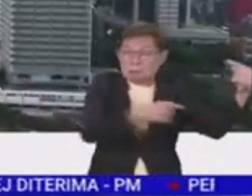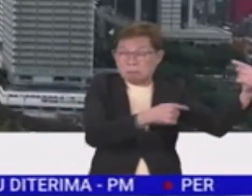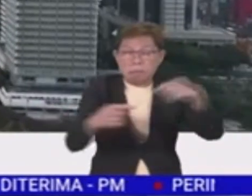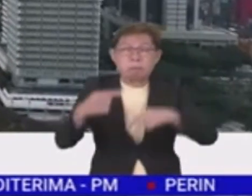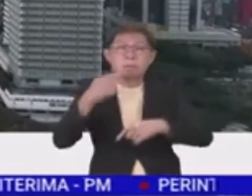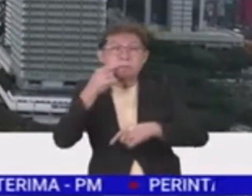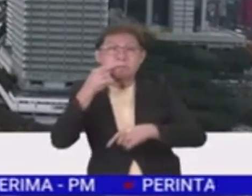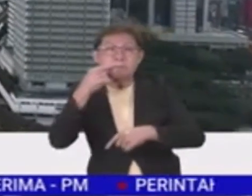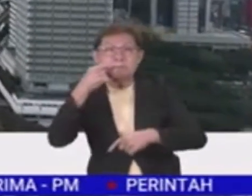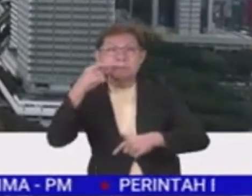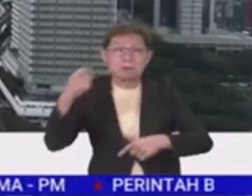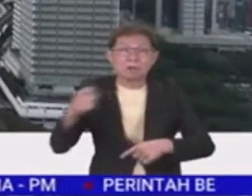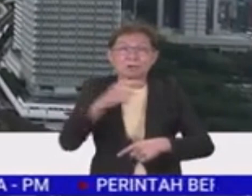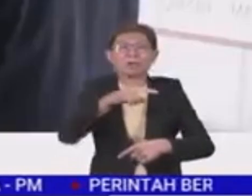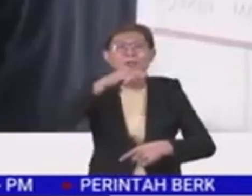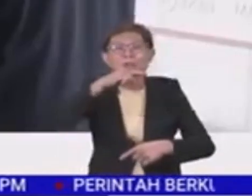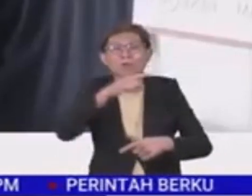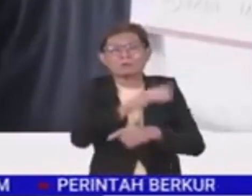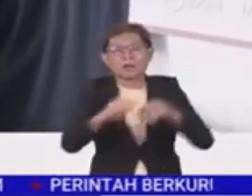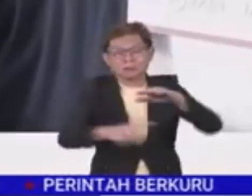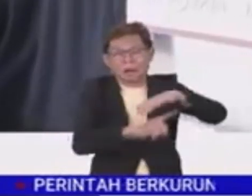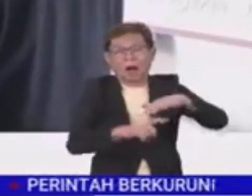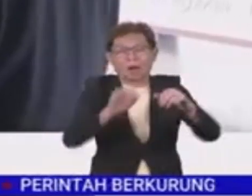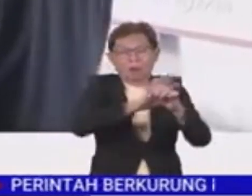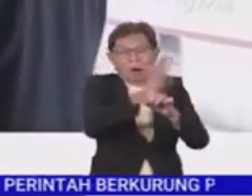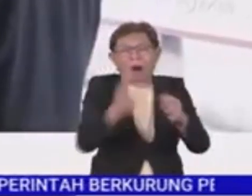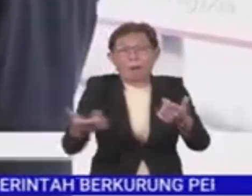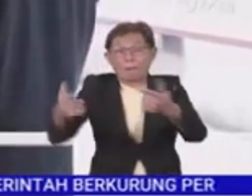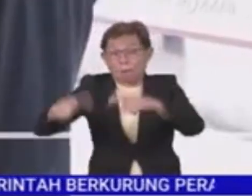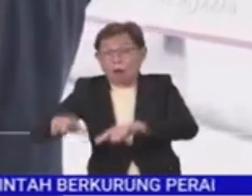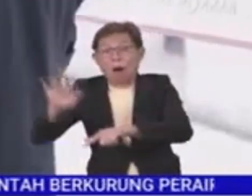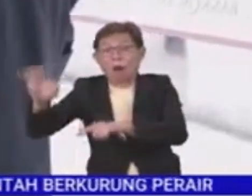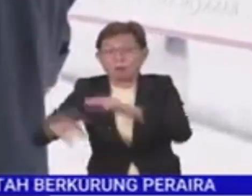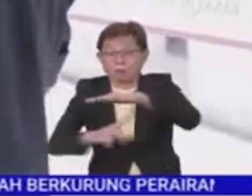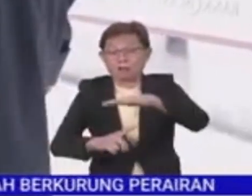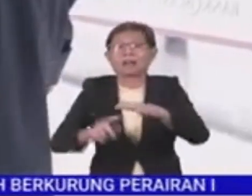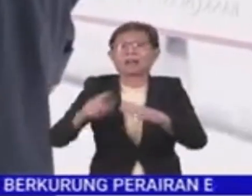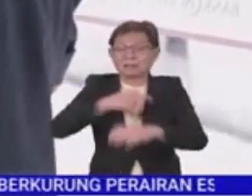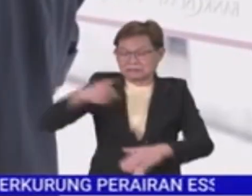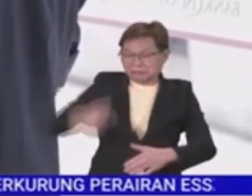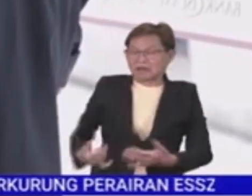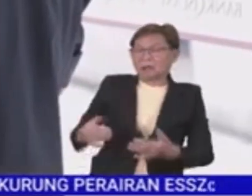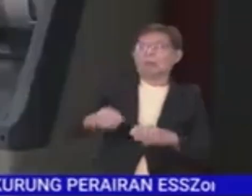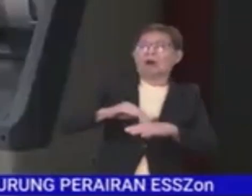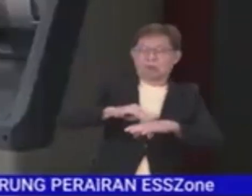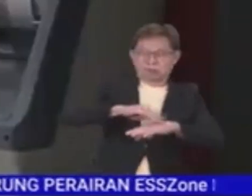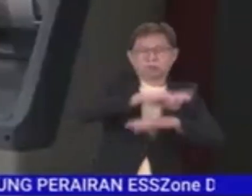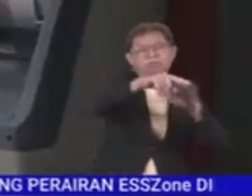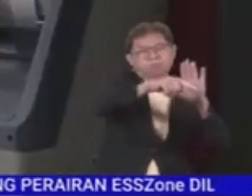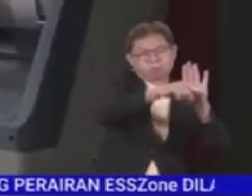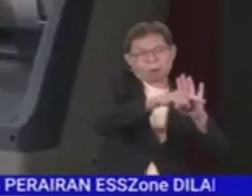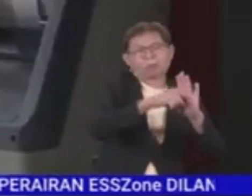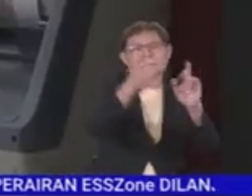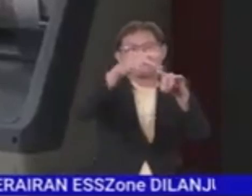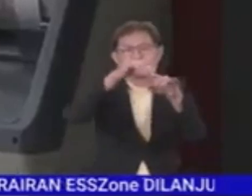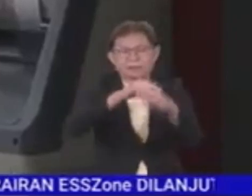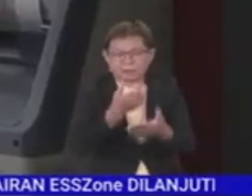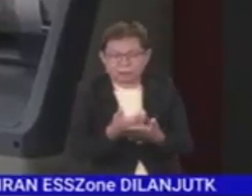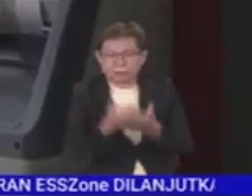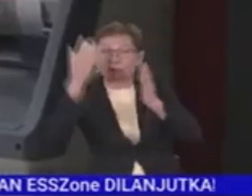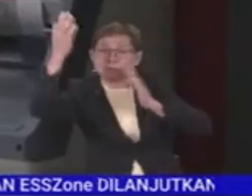Ukraine serta dasar sifar COVID yang dilakukan China ketika ini sedikit sebanyak memberi impak kepada ekonomi Malaysia.